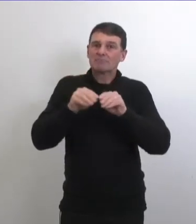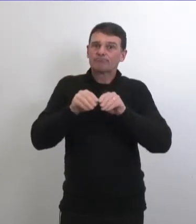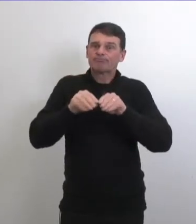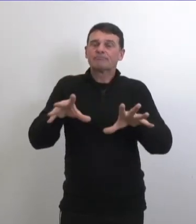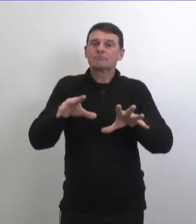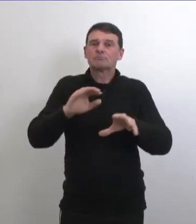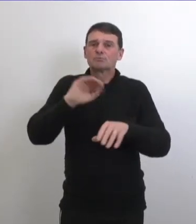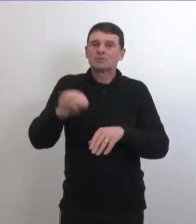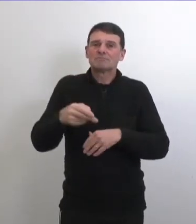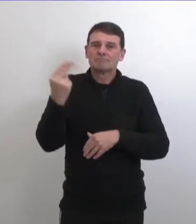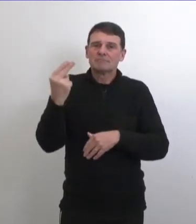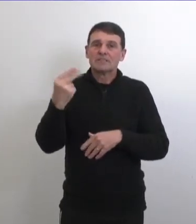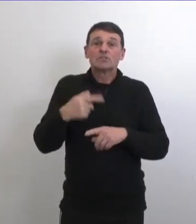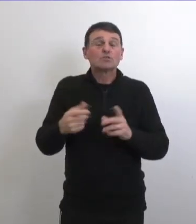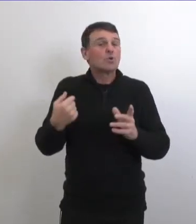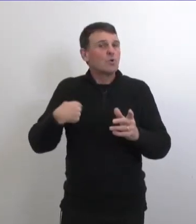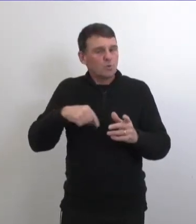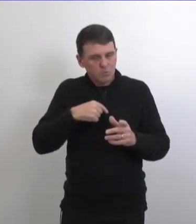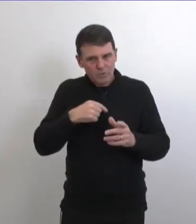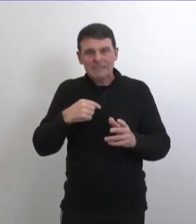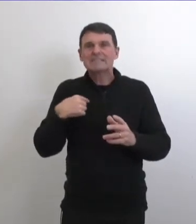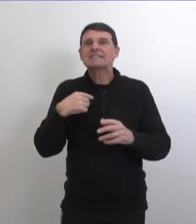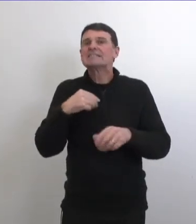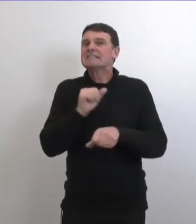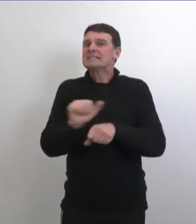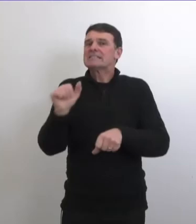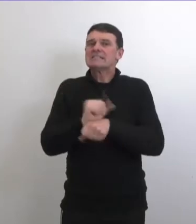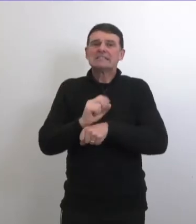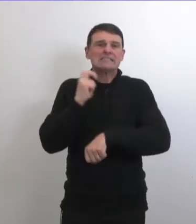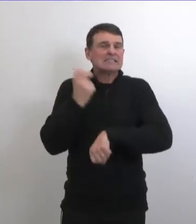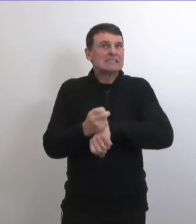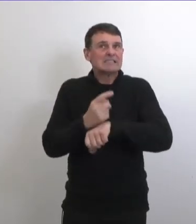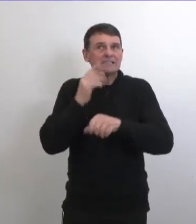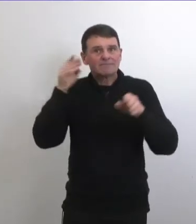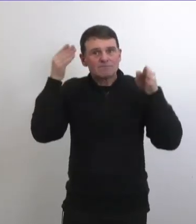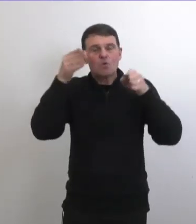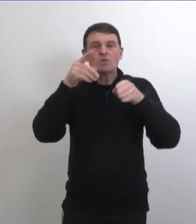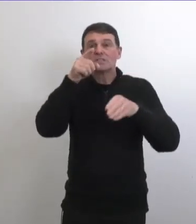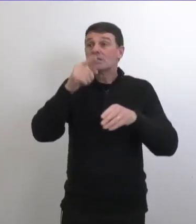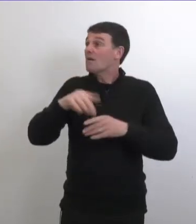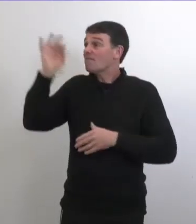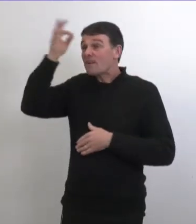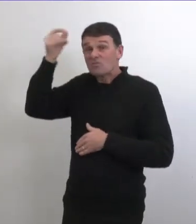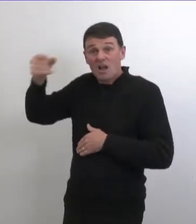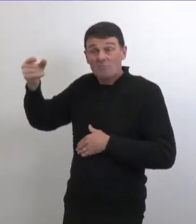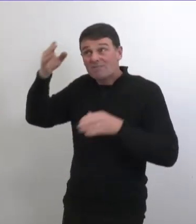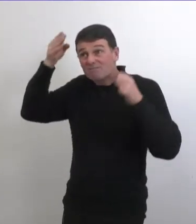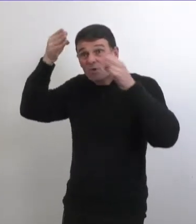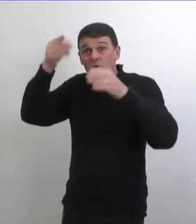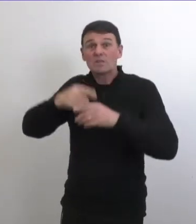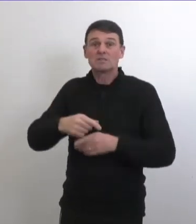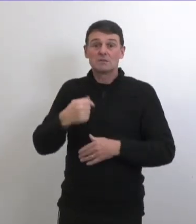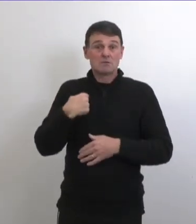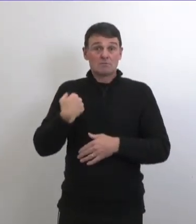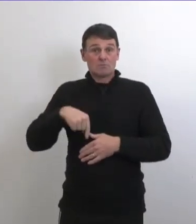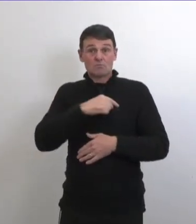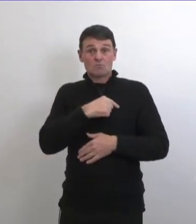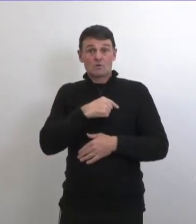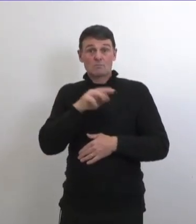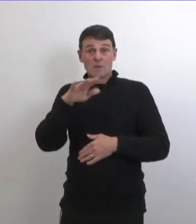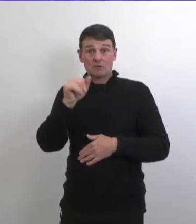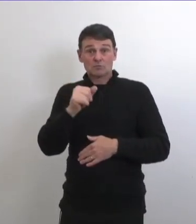du nord reflète ça effectivement il ya beaucoup de travail qui est effectué au niveau fédéral dans certaines des nations